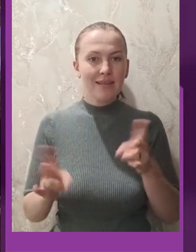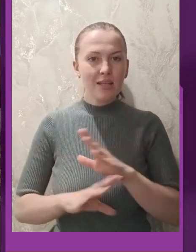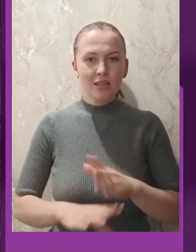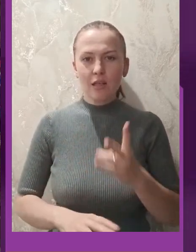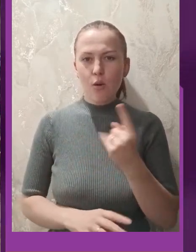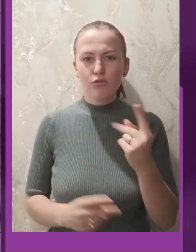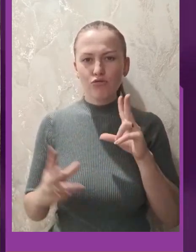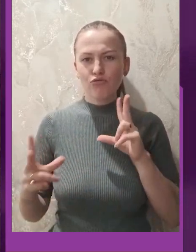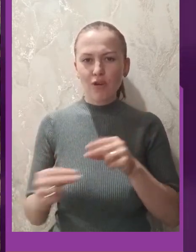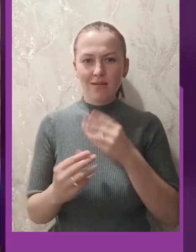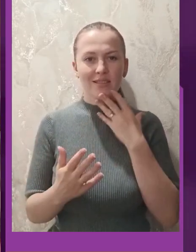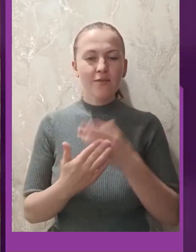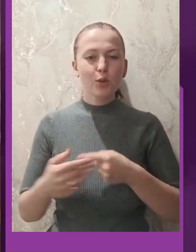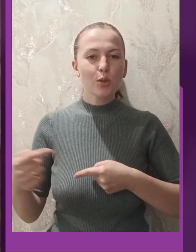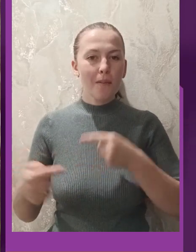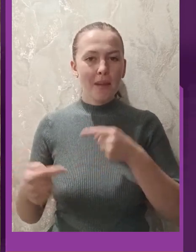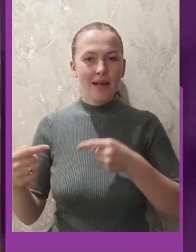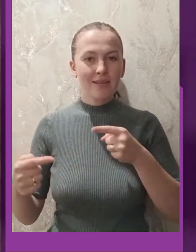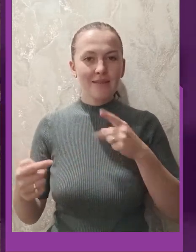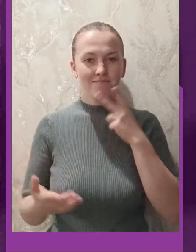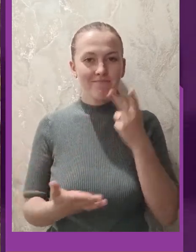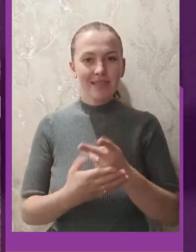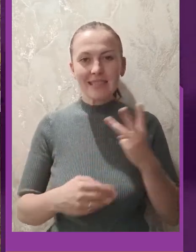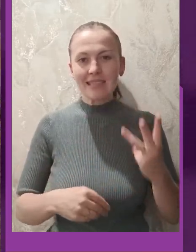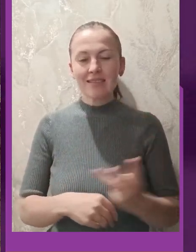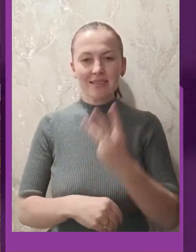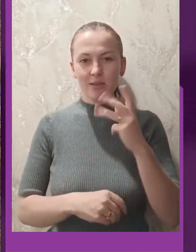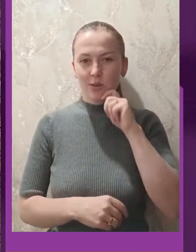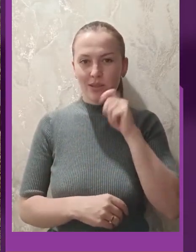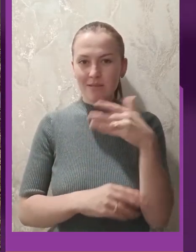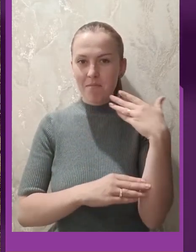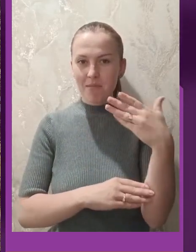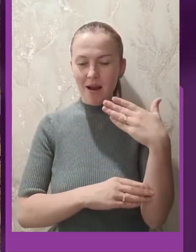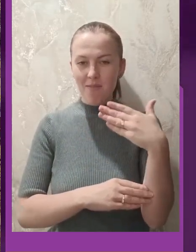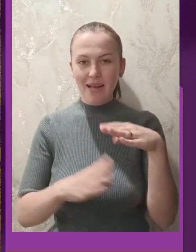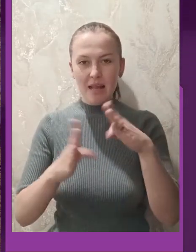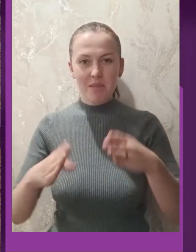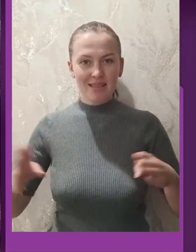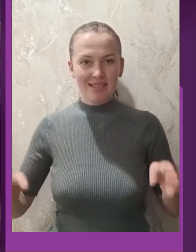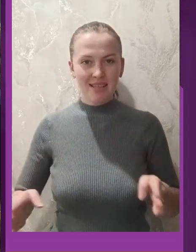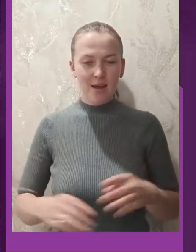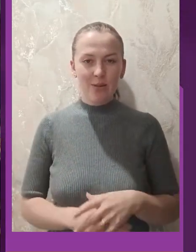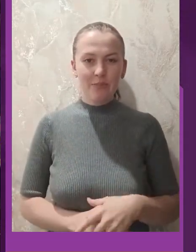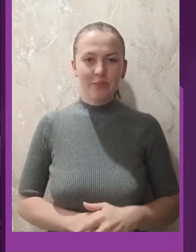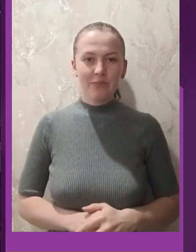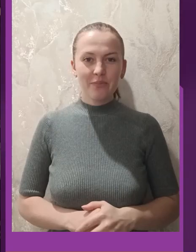жодного шансу своїм суперницям та підняли три українські прапори над п'єдесталом.